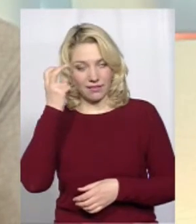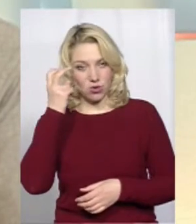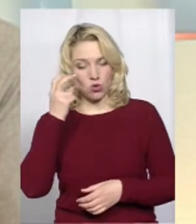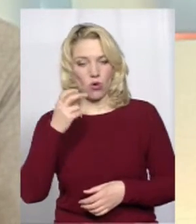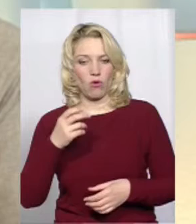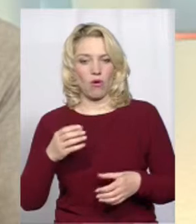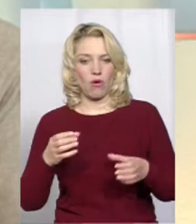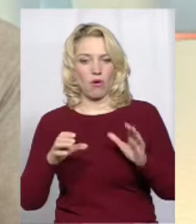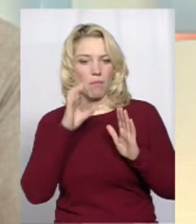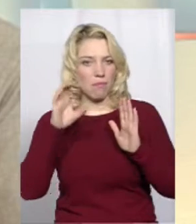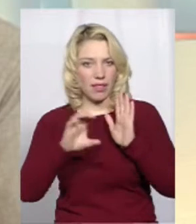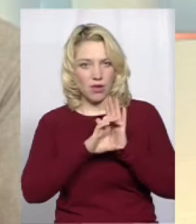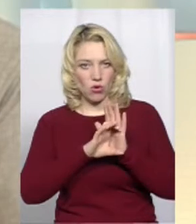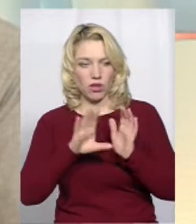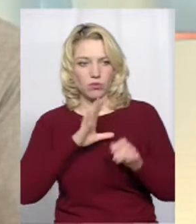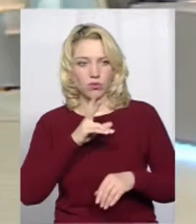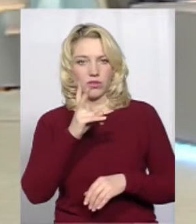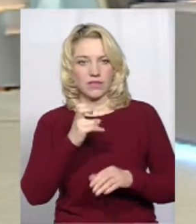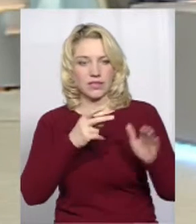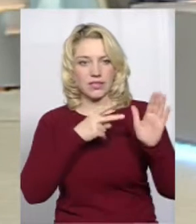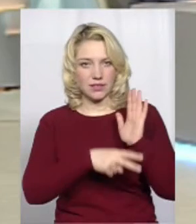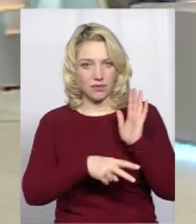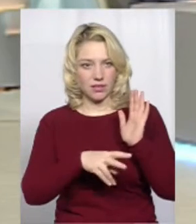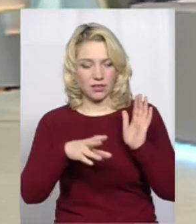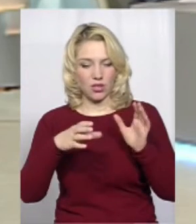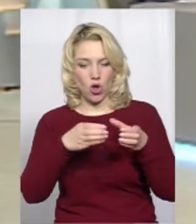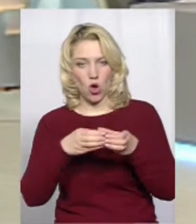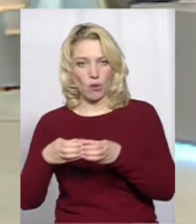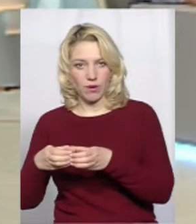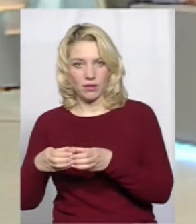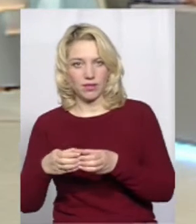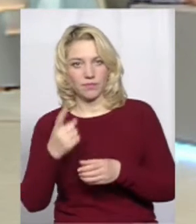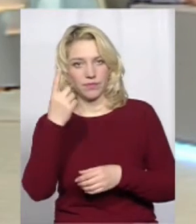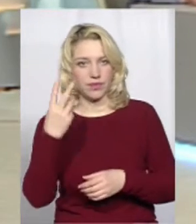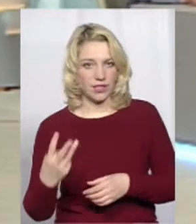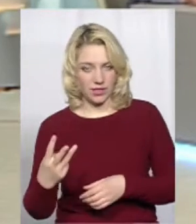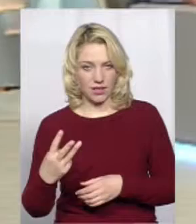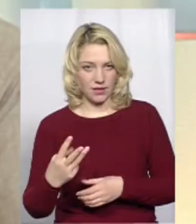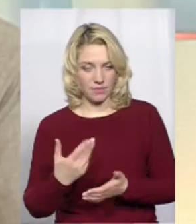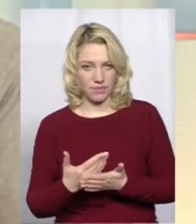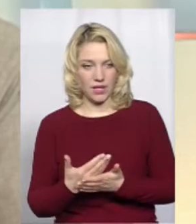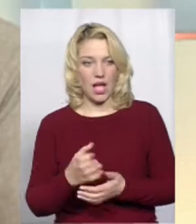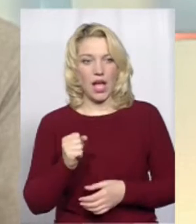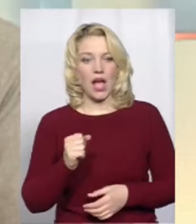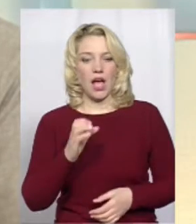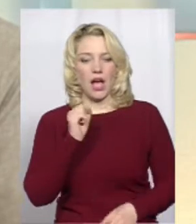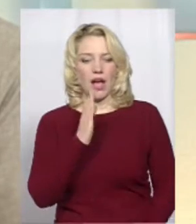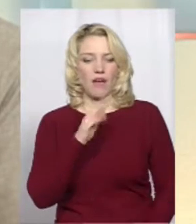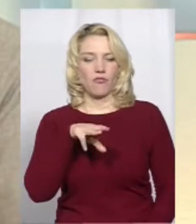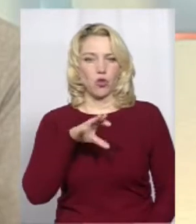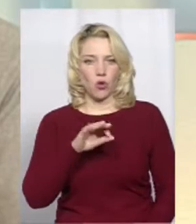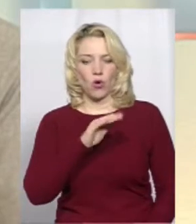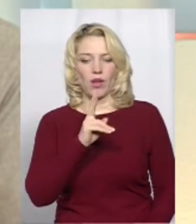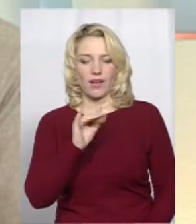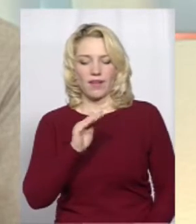патріархату у нас було зареєстровано 270 громад. Близько третини. Так. Автокефальної церкви,